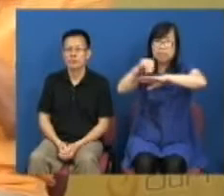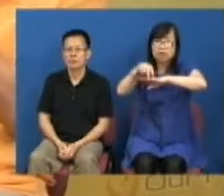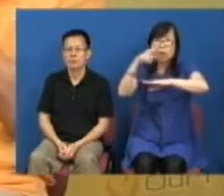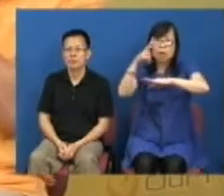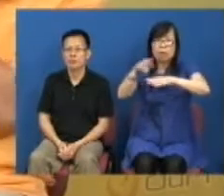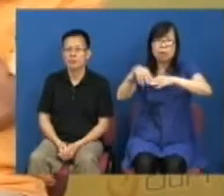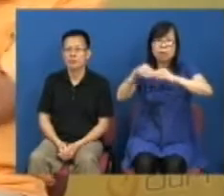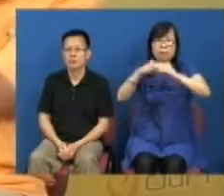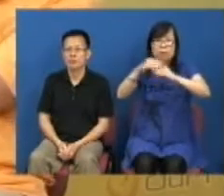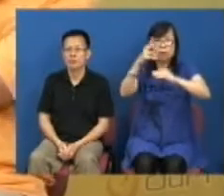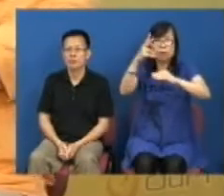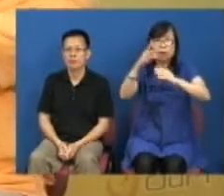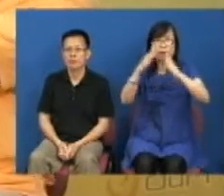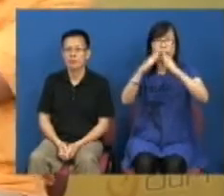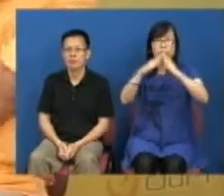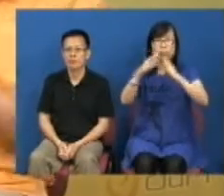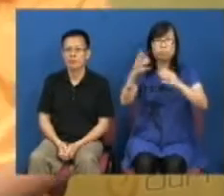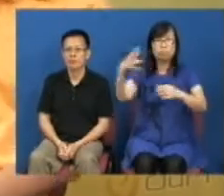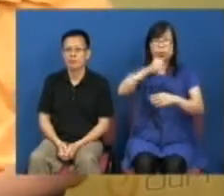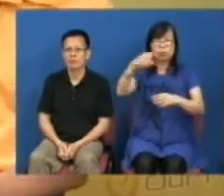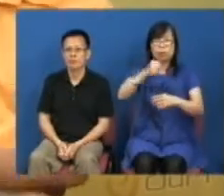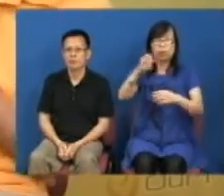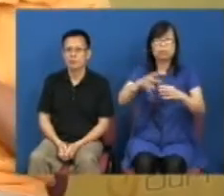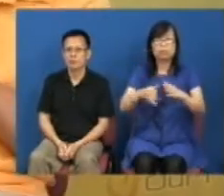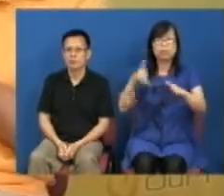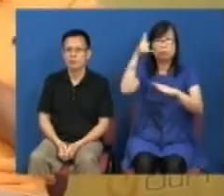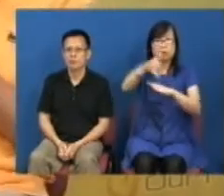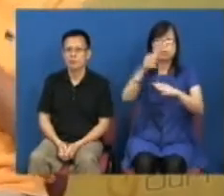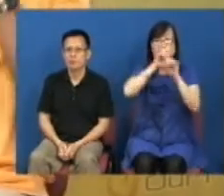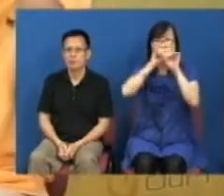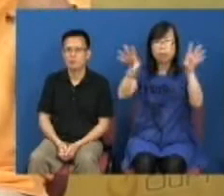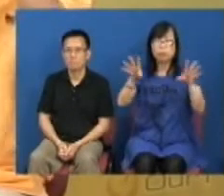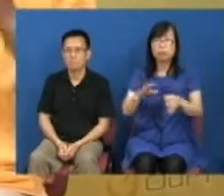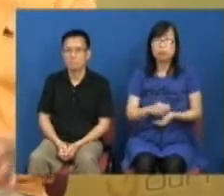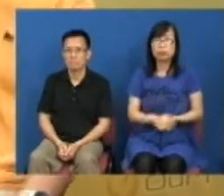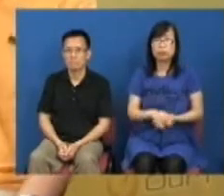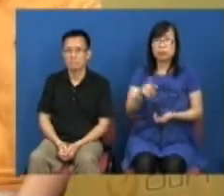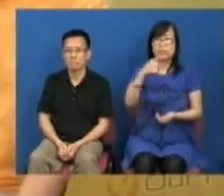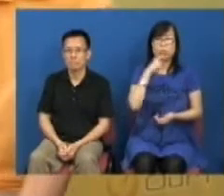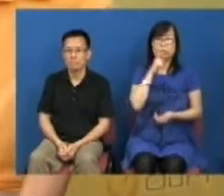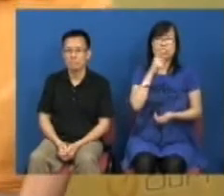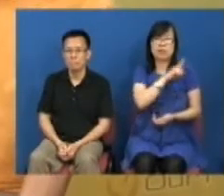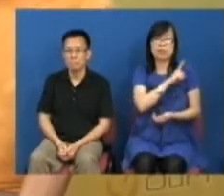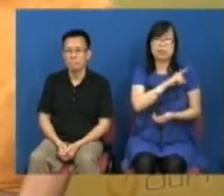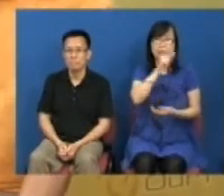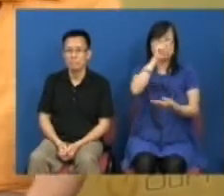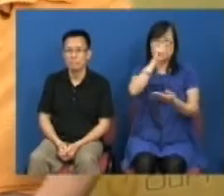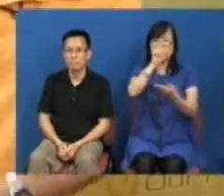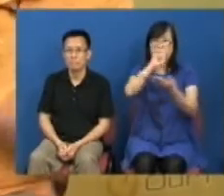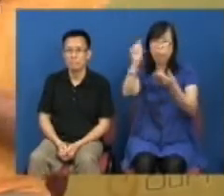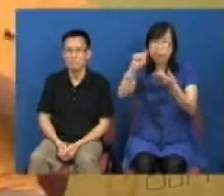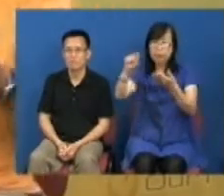局长可以差不多跨业去处理你会知道他是有自己的偏采取态